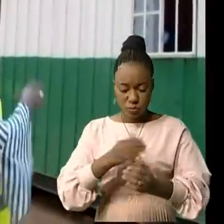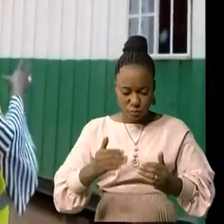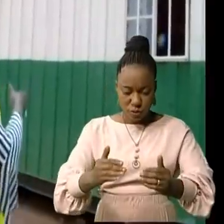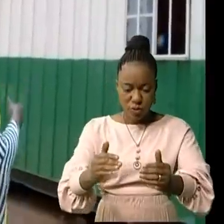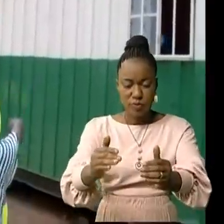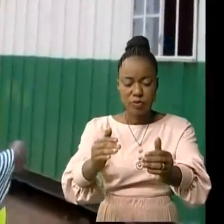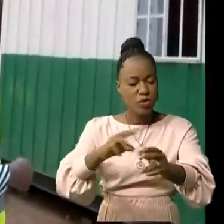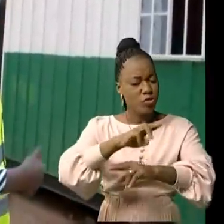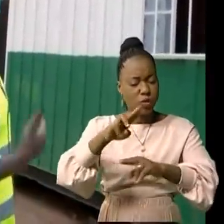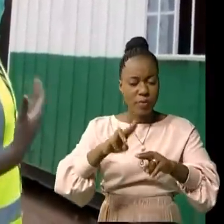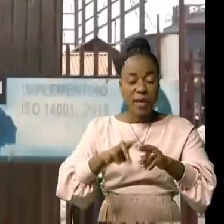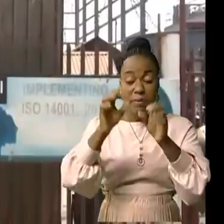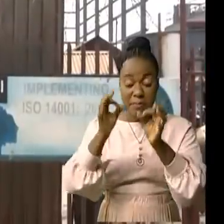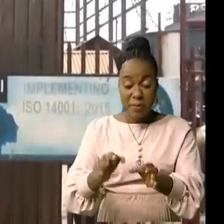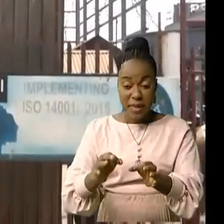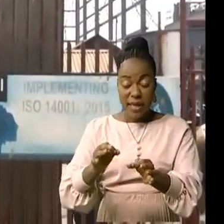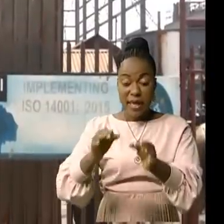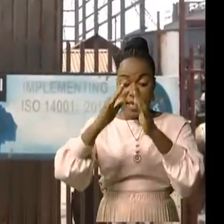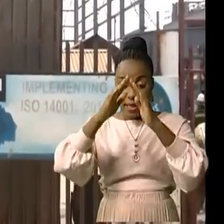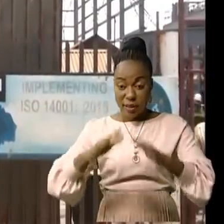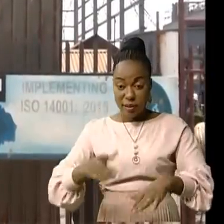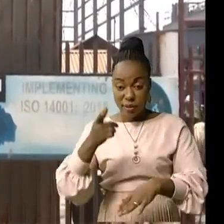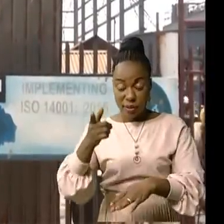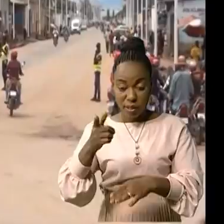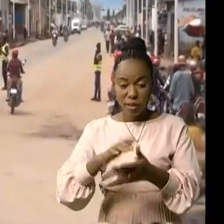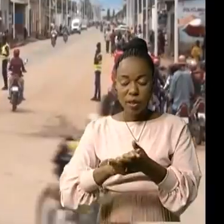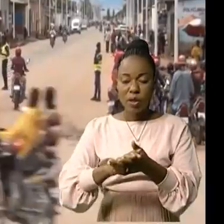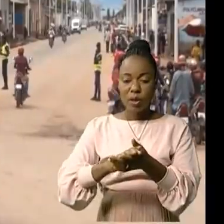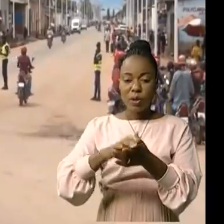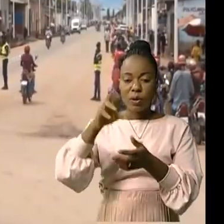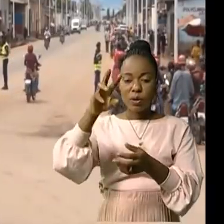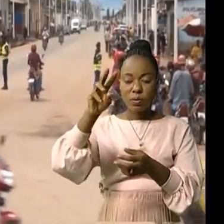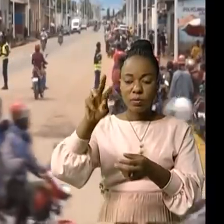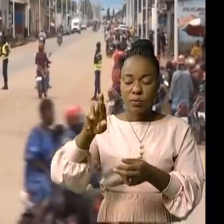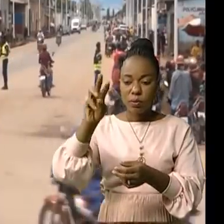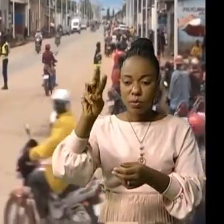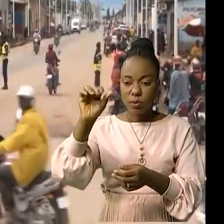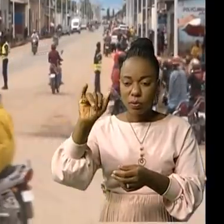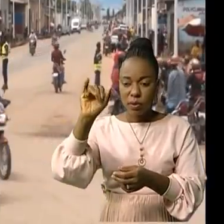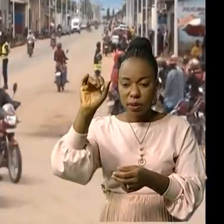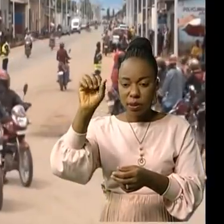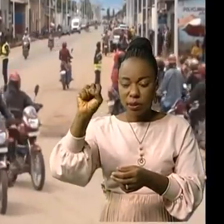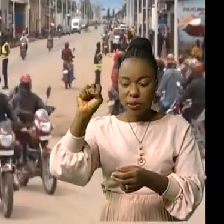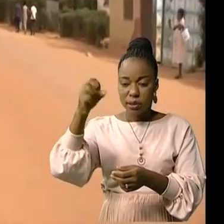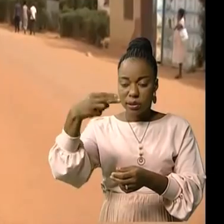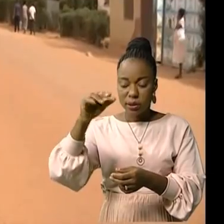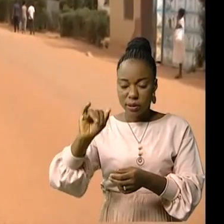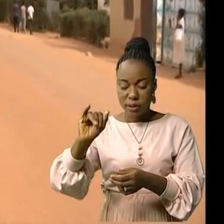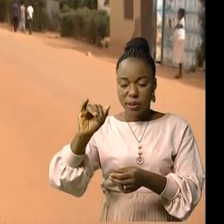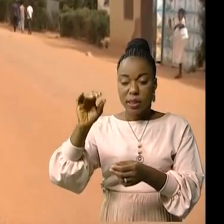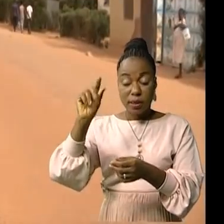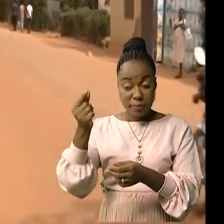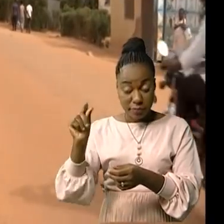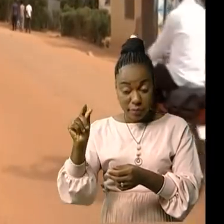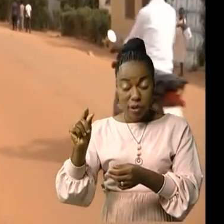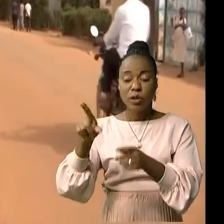ces nouveaux bâtiments, Roachie Mining est présent sur le terrain social dans l'aménagement des routes